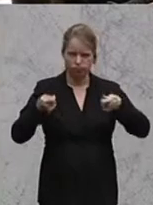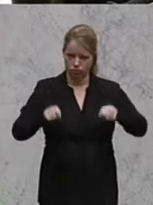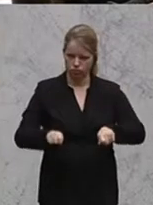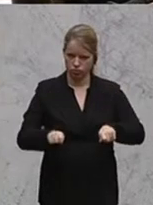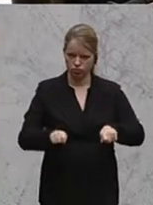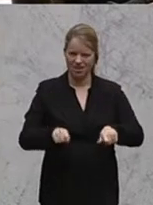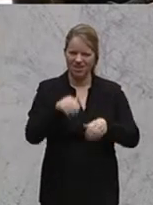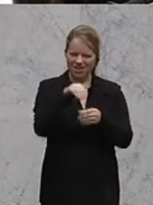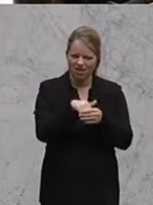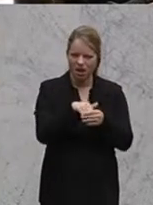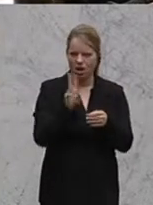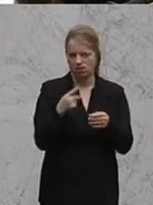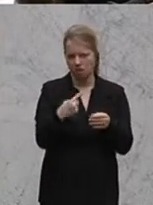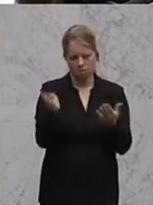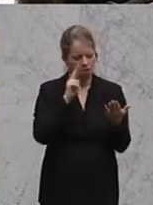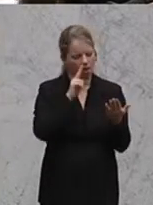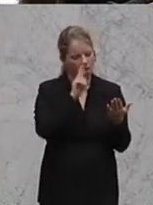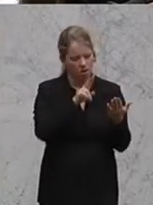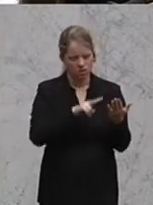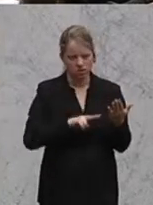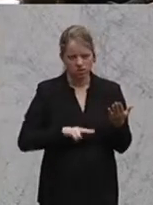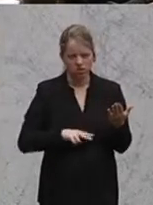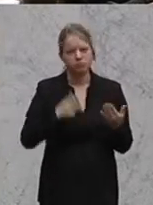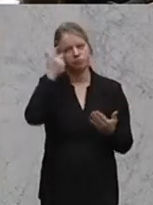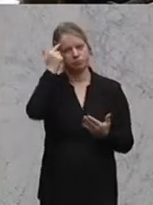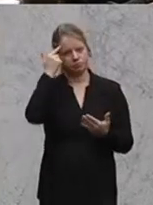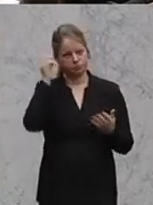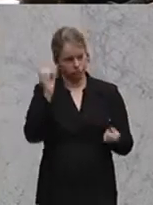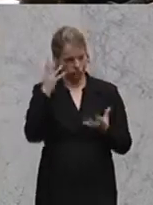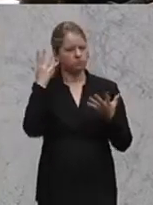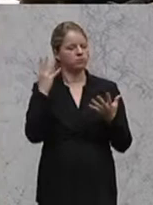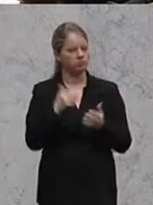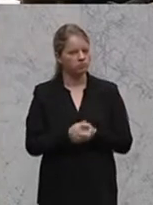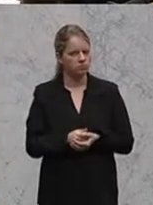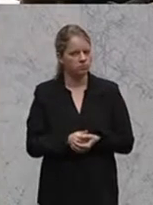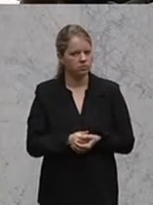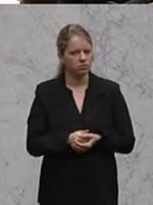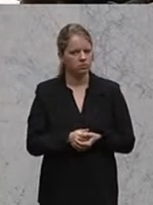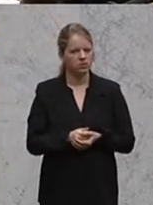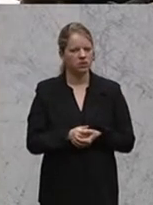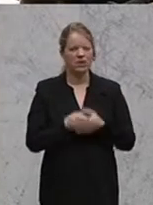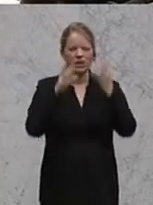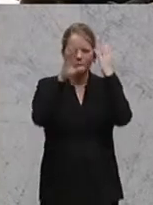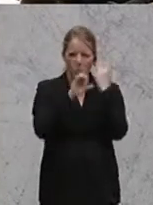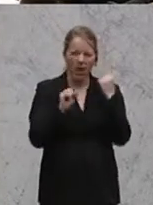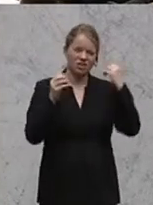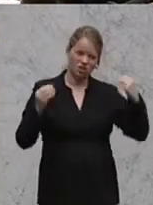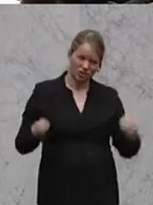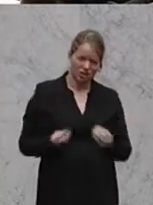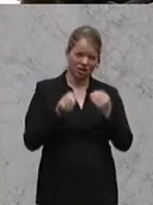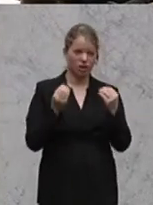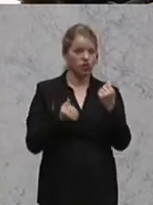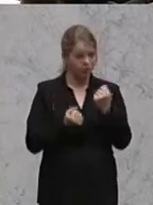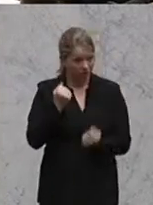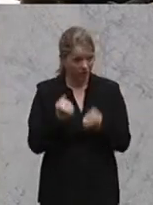nachlesen, den können Sie in Erinnerung rufen, der hat eigentlich für die zugegeben schwierige diplomatische Angelegenheit, Österreich